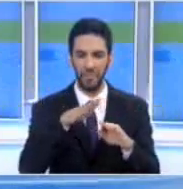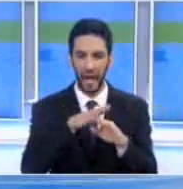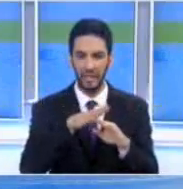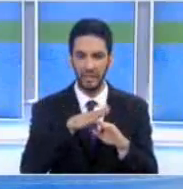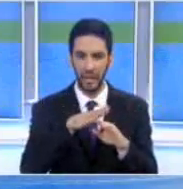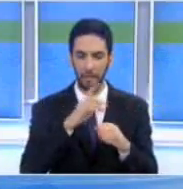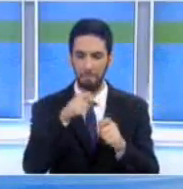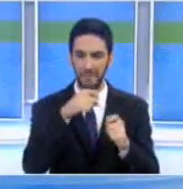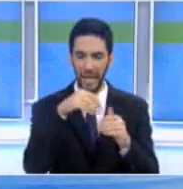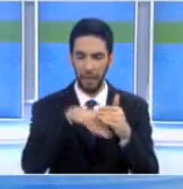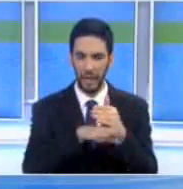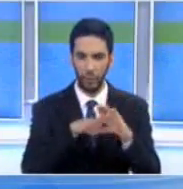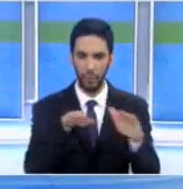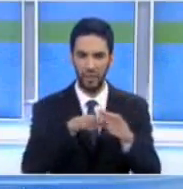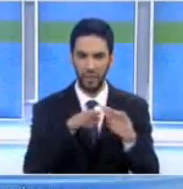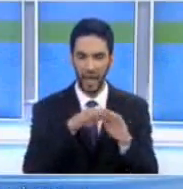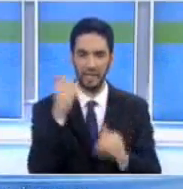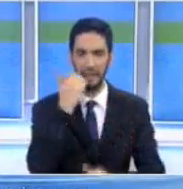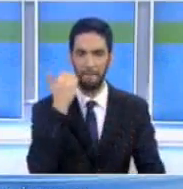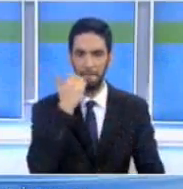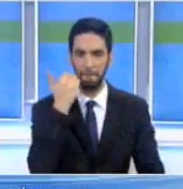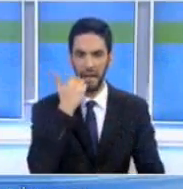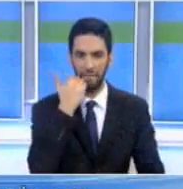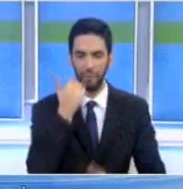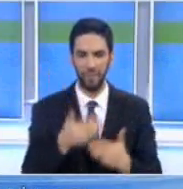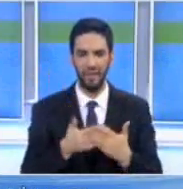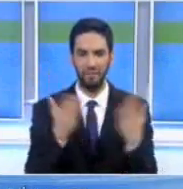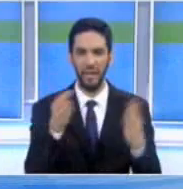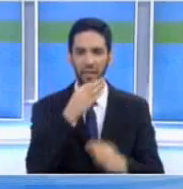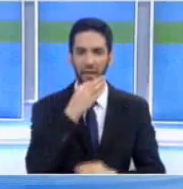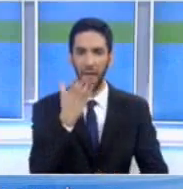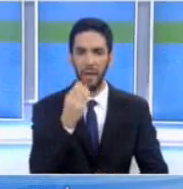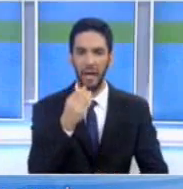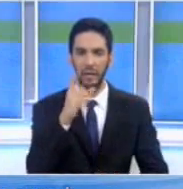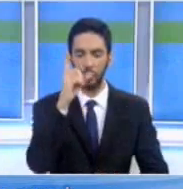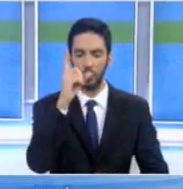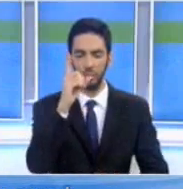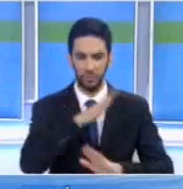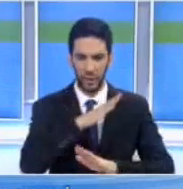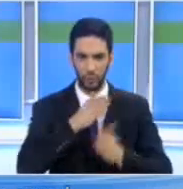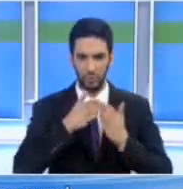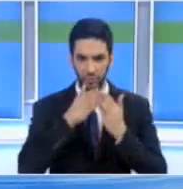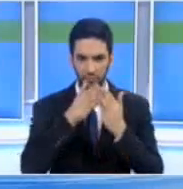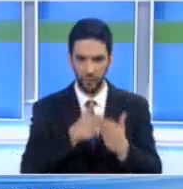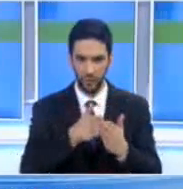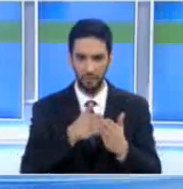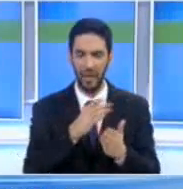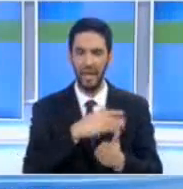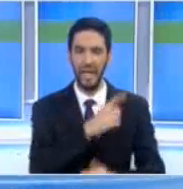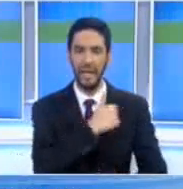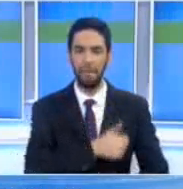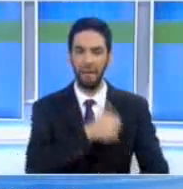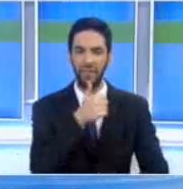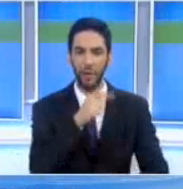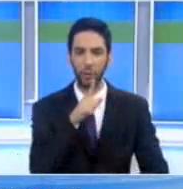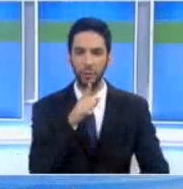ψάρεμα στη θαλάσσια περιοχή του Πομού με αφορμή δημοσιεύματα για δραστηριότητα από τον κατοχικό στρατό ο σμιναγός του κέντρου συντονισμού